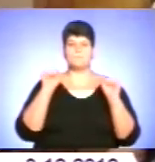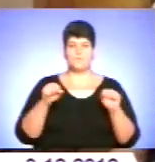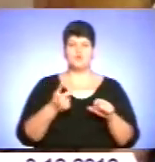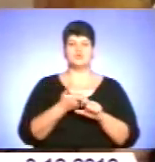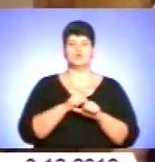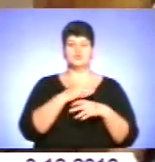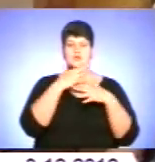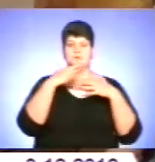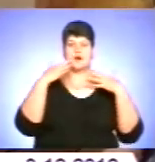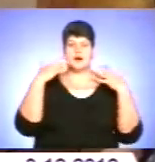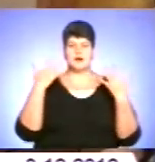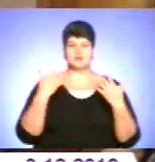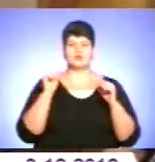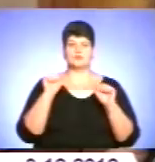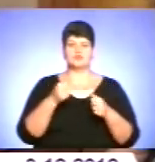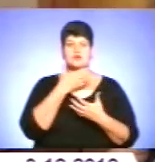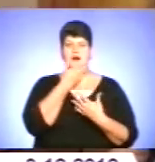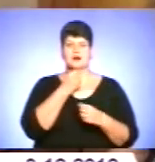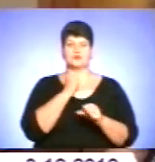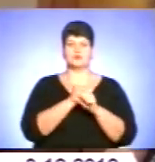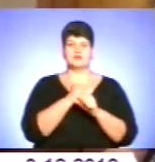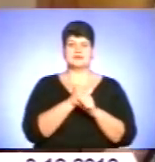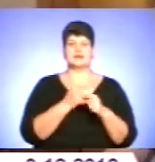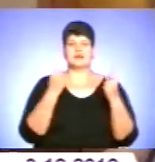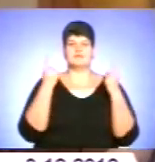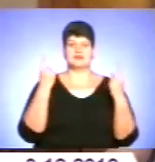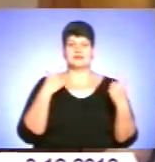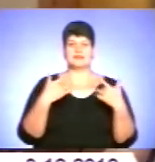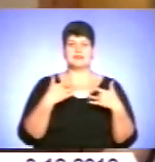багато і може гарно працювати на великій сцені.